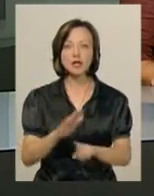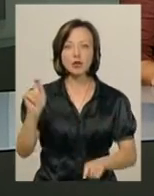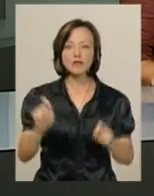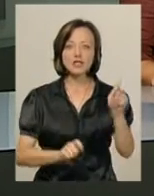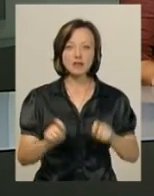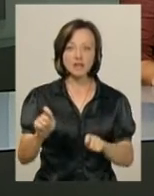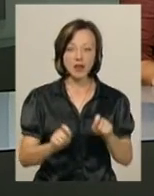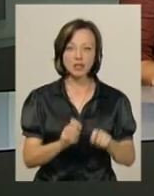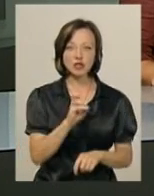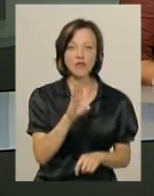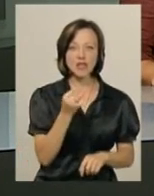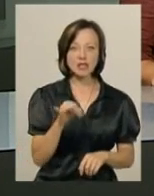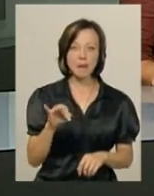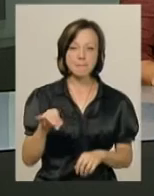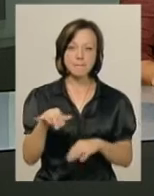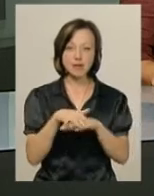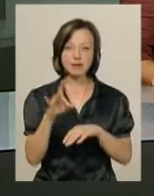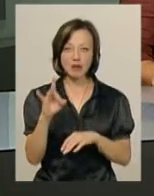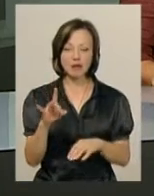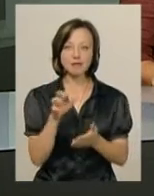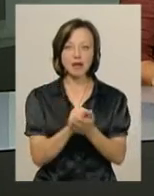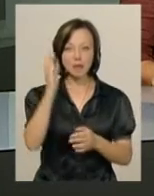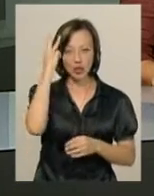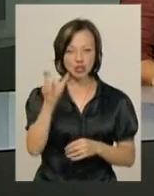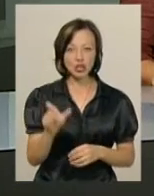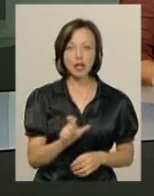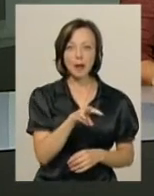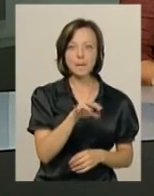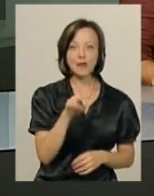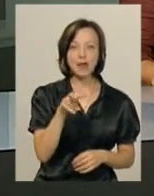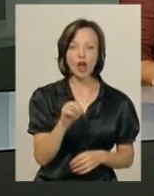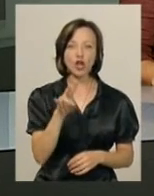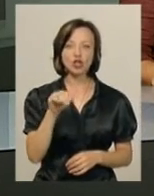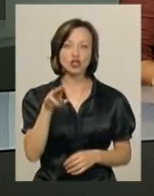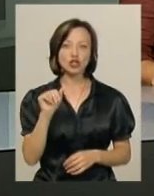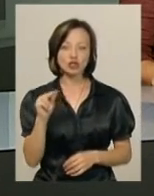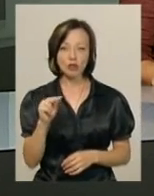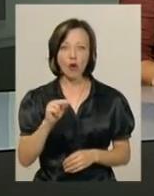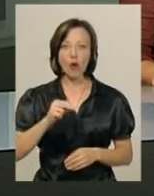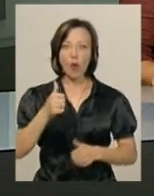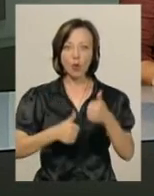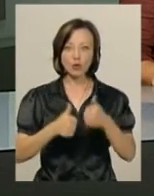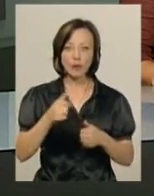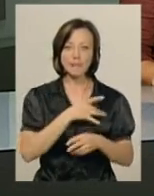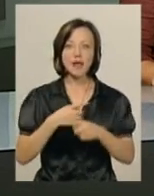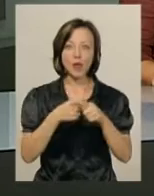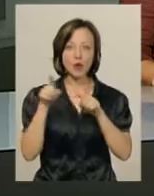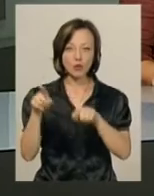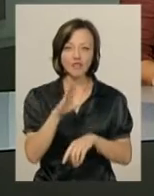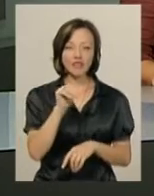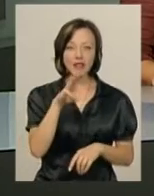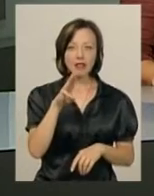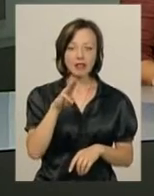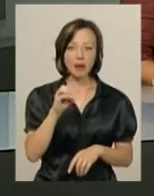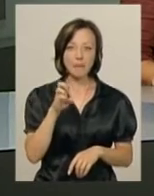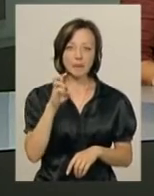фестивалі «Слов'янський базар» виборола хмельчанка Міла Нітіч. Конкурс відбувався у білоруському Віттепську протягом двох днів. До